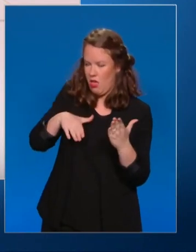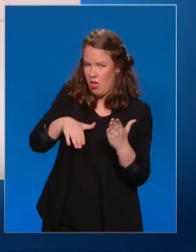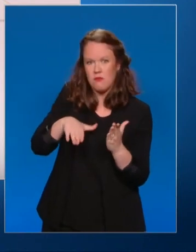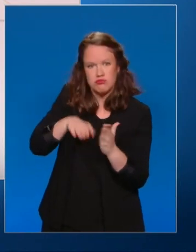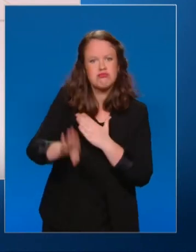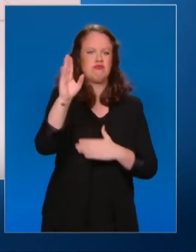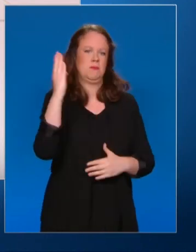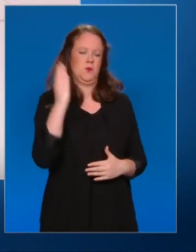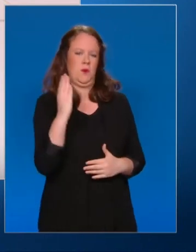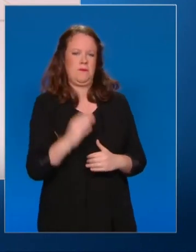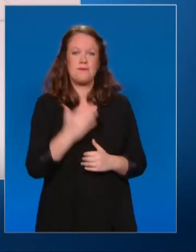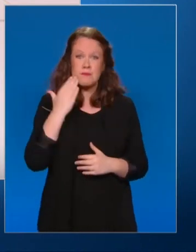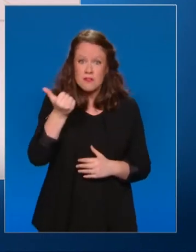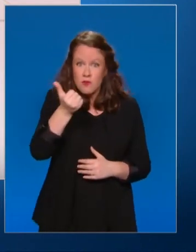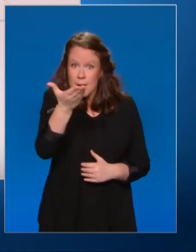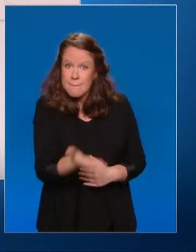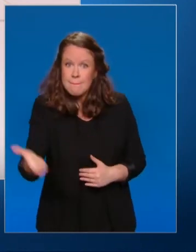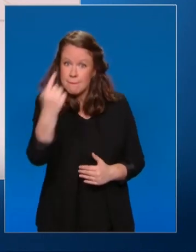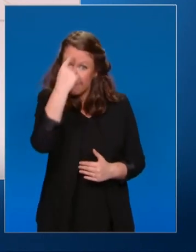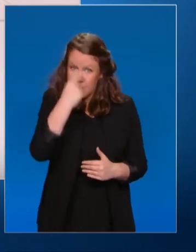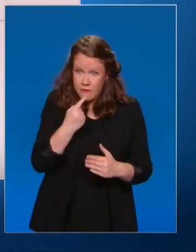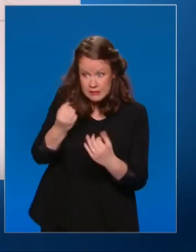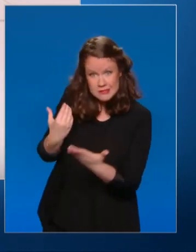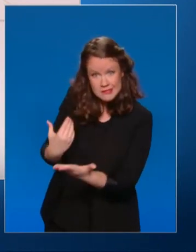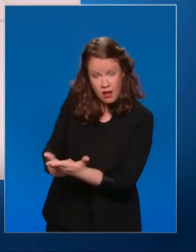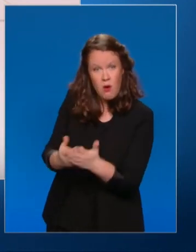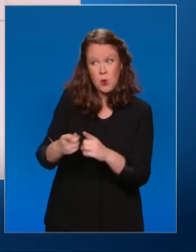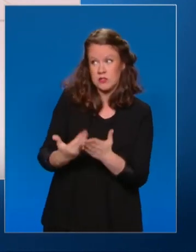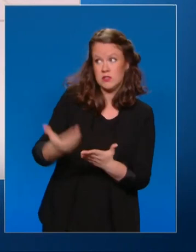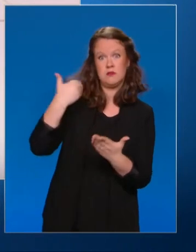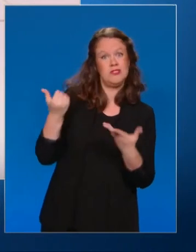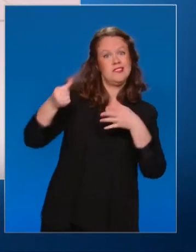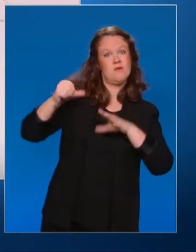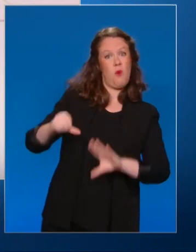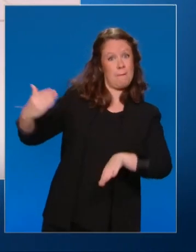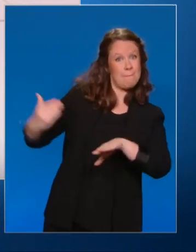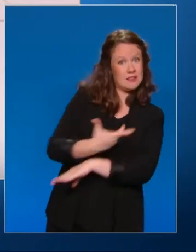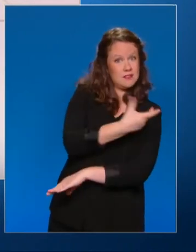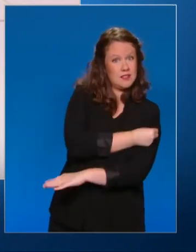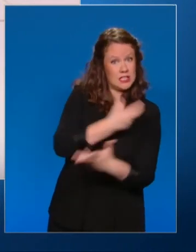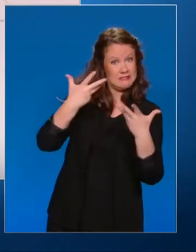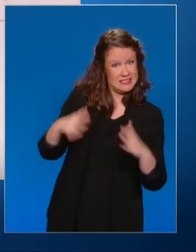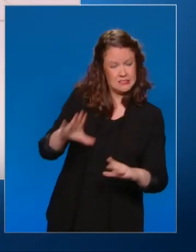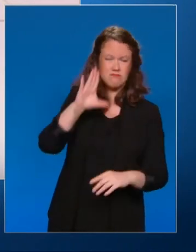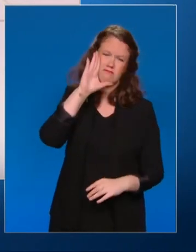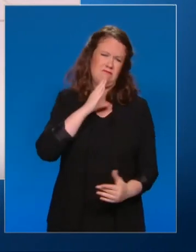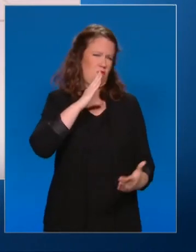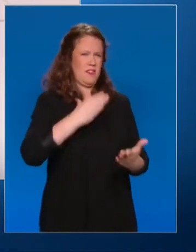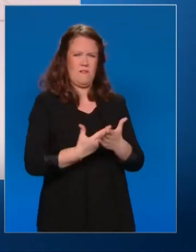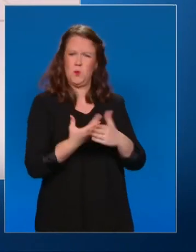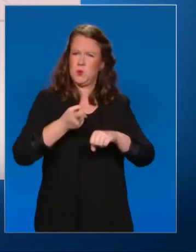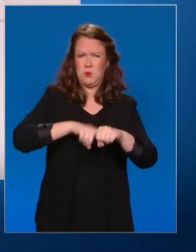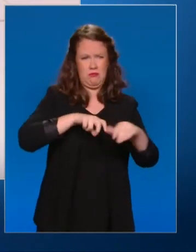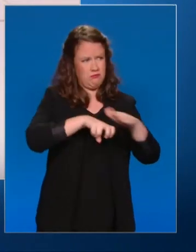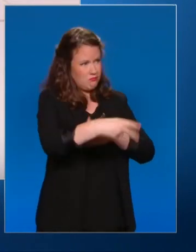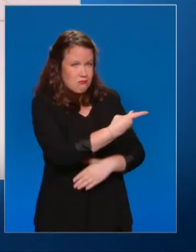mois, je vous appelle à vous protéger en prenant rendez-vous dès maintenant auprès d'un centre de vaccination de votre médecin ou de